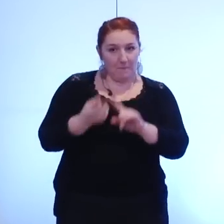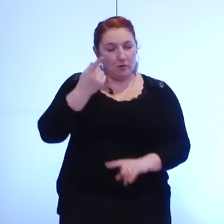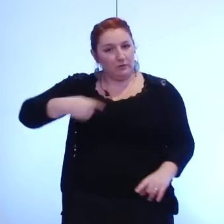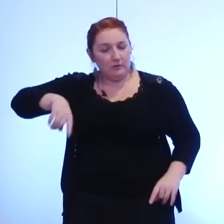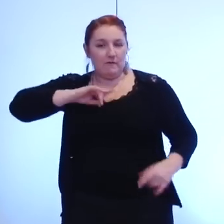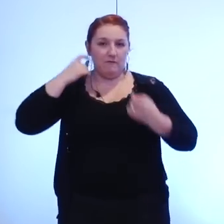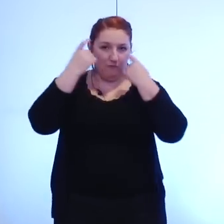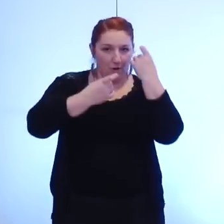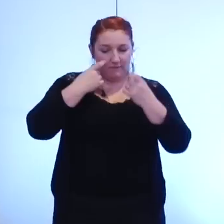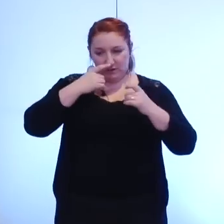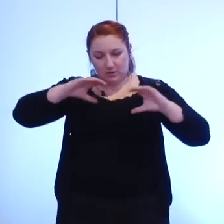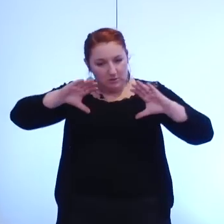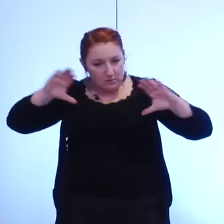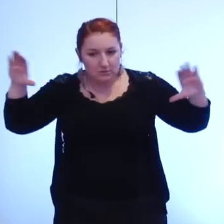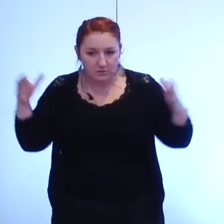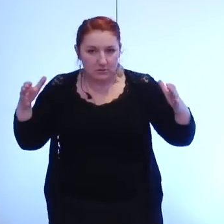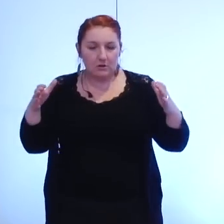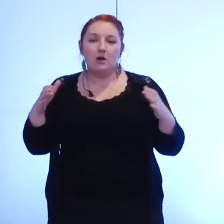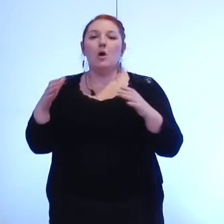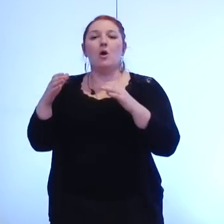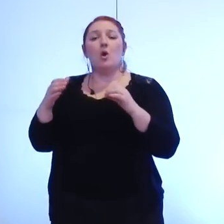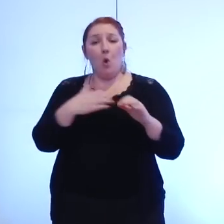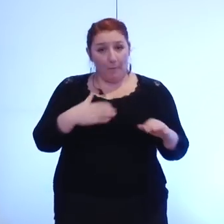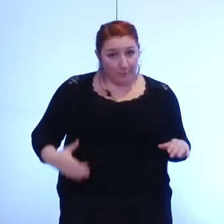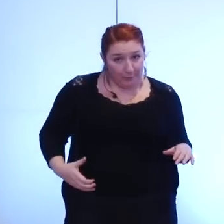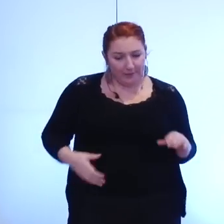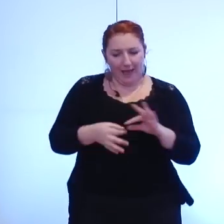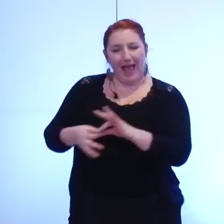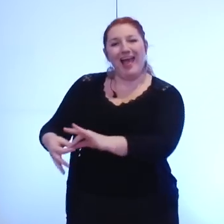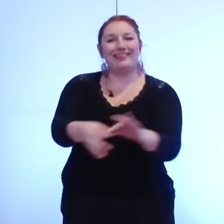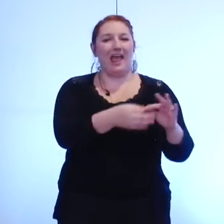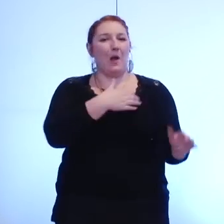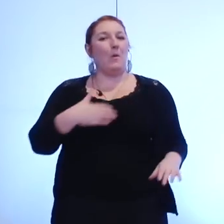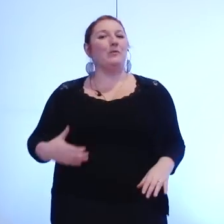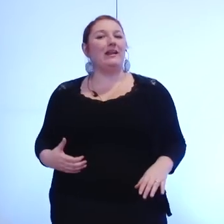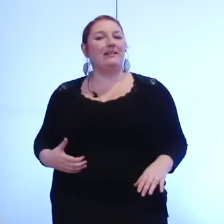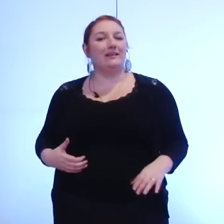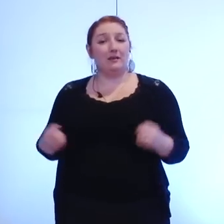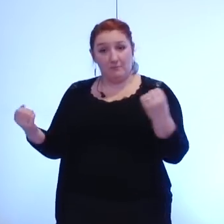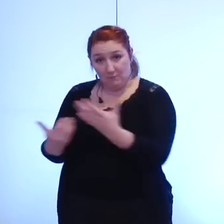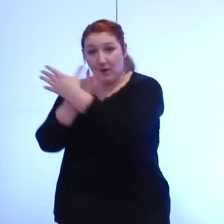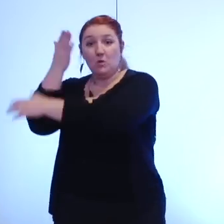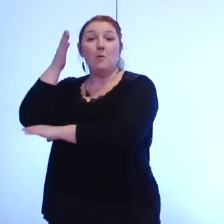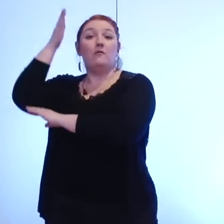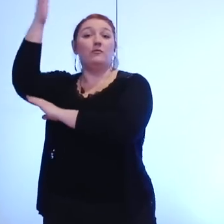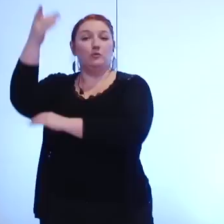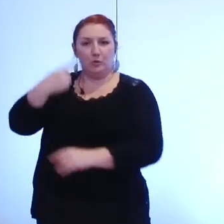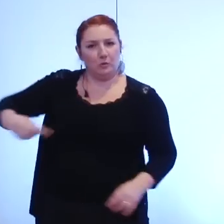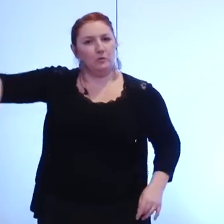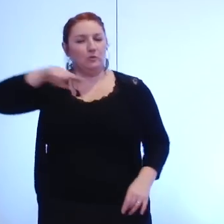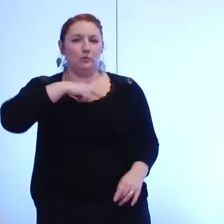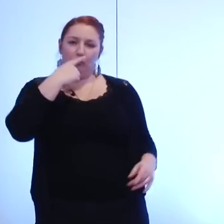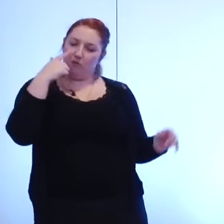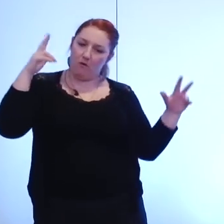fois commune intercommunalité métropole demain à être des vrais acteurs en puissance de l